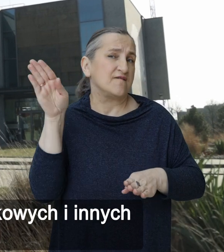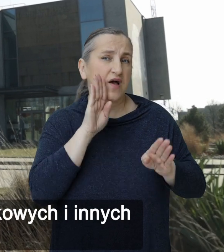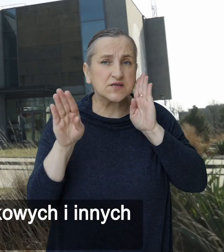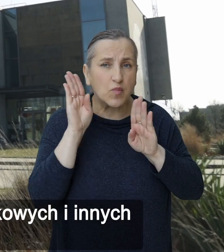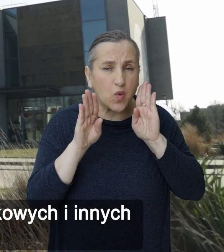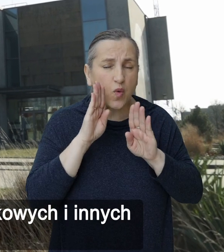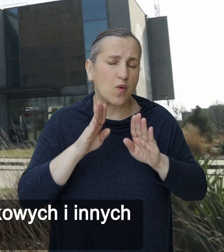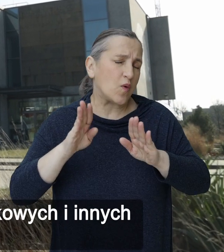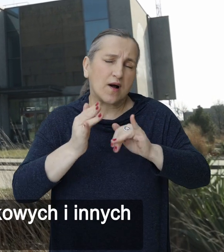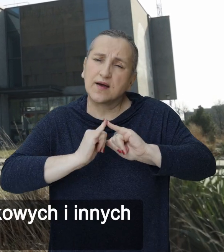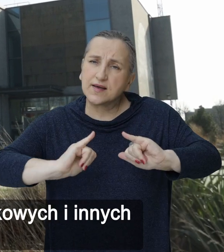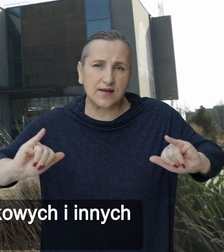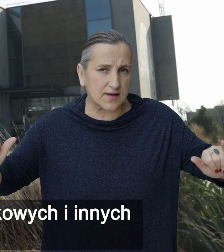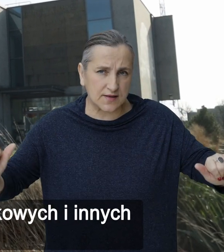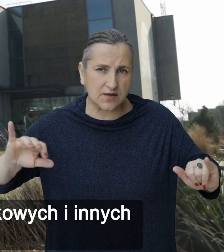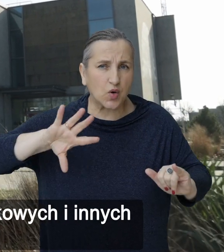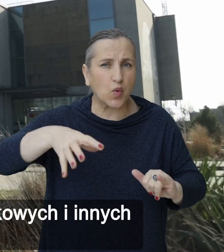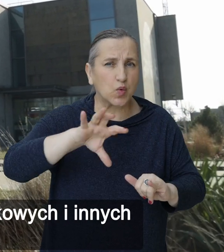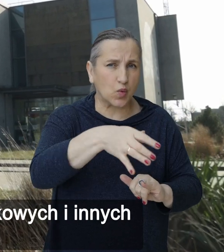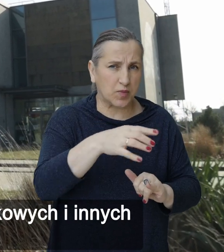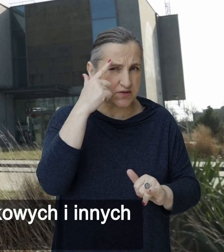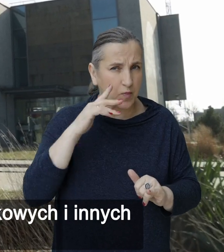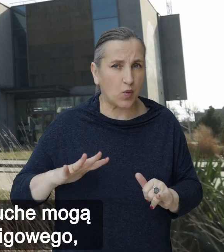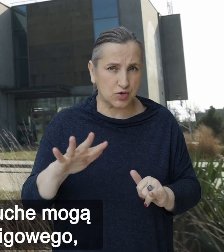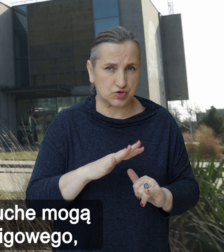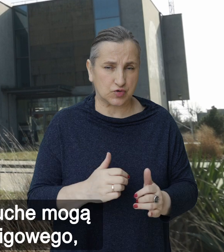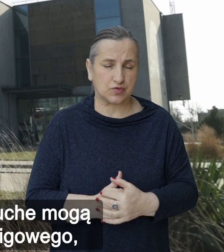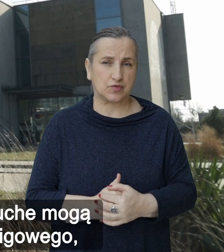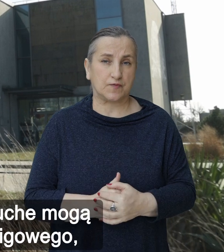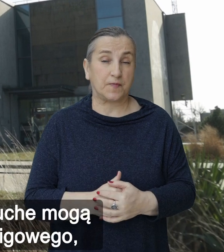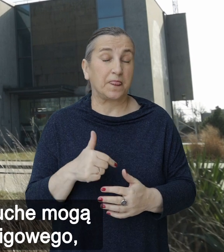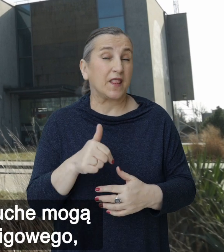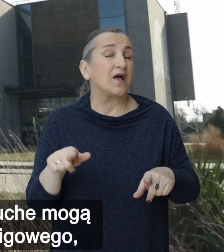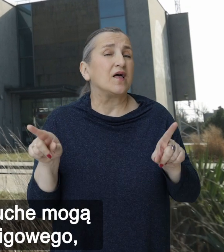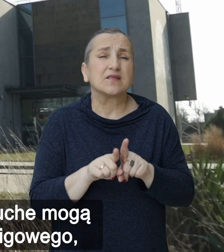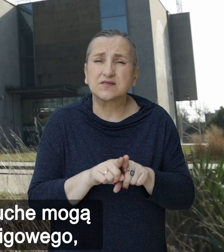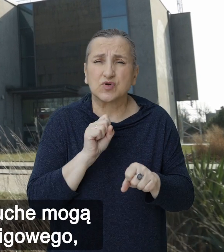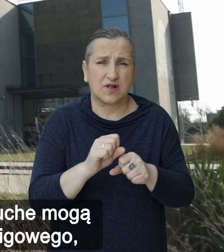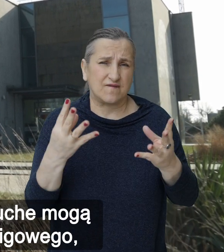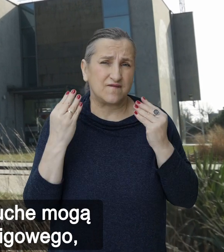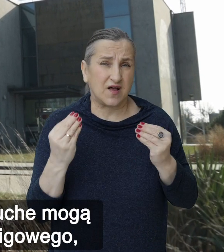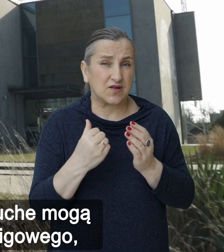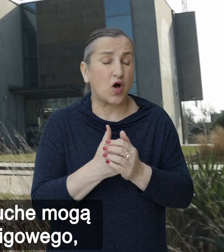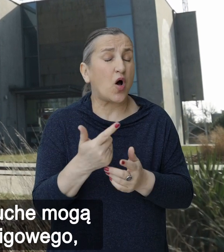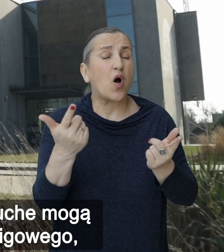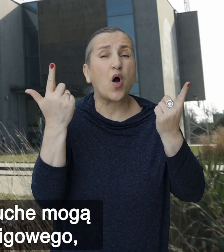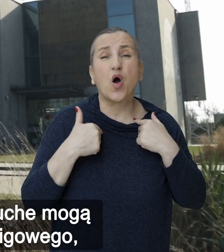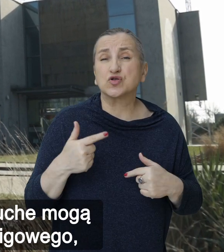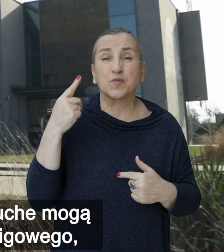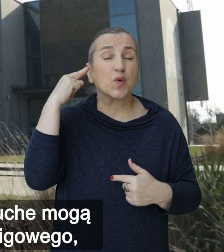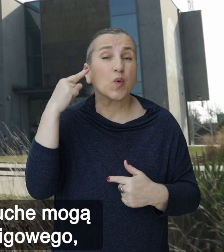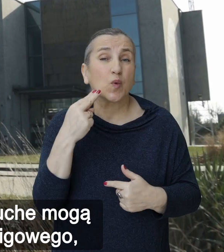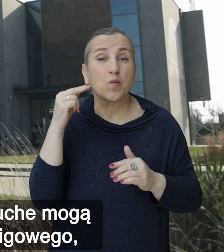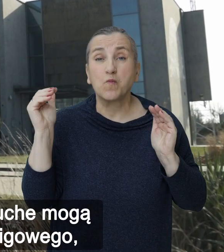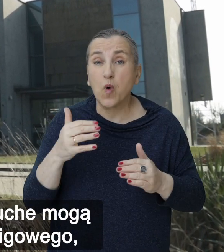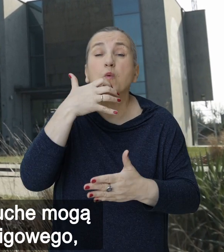facebookowych i innych portalach społecznościowych. Również fantastyczne jest to, że osoby głuche mogą